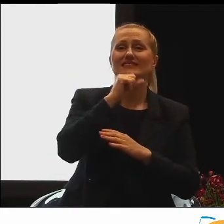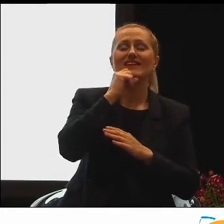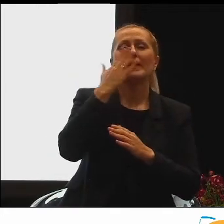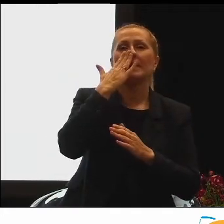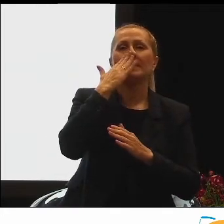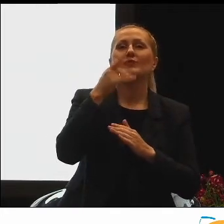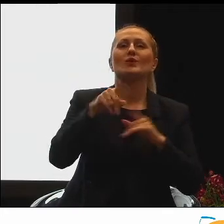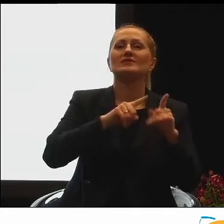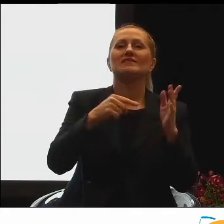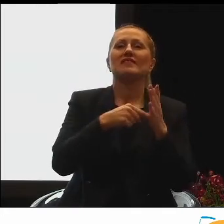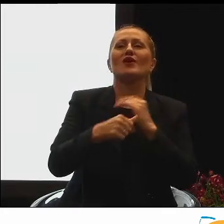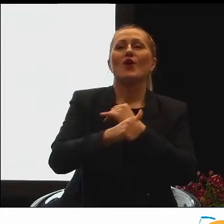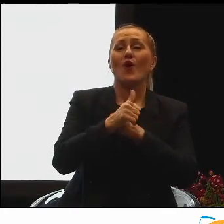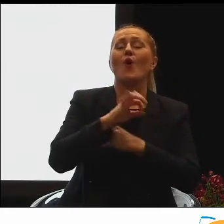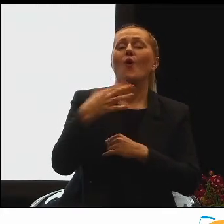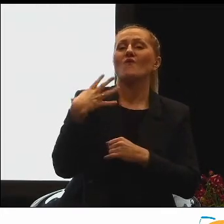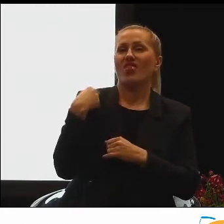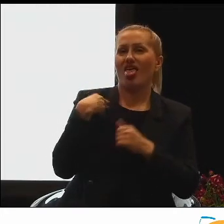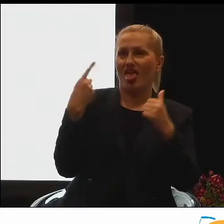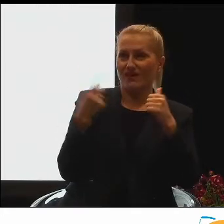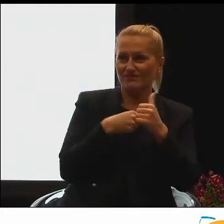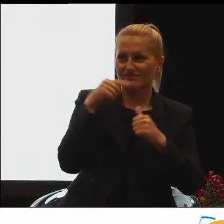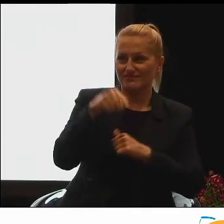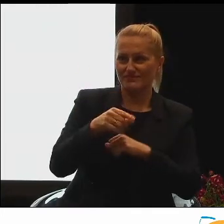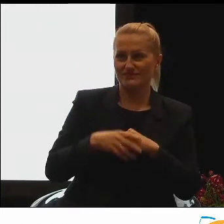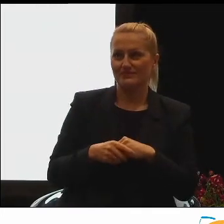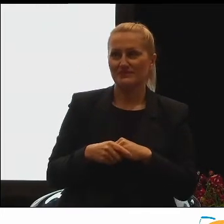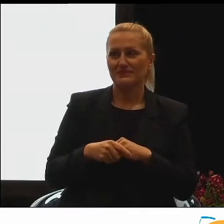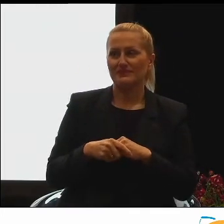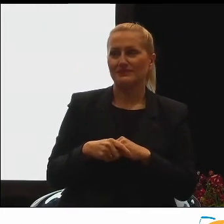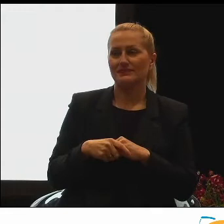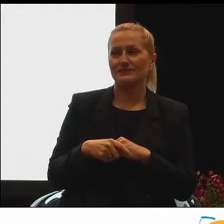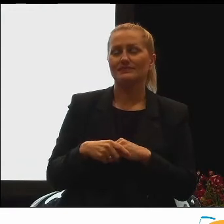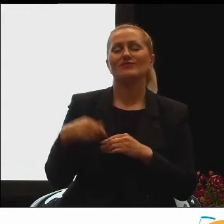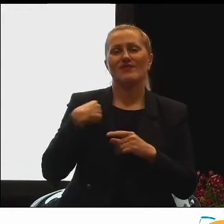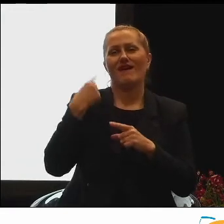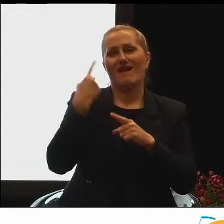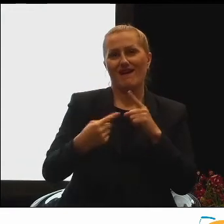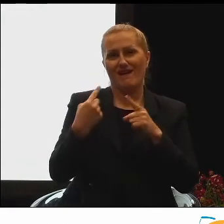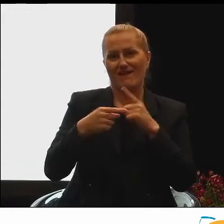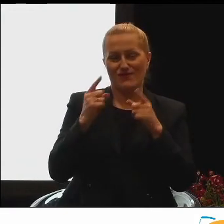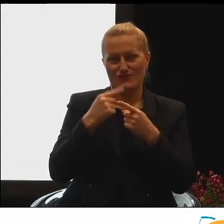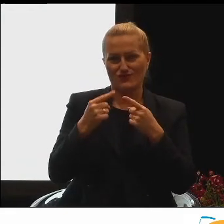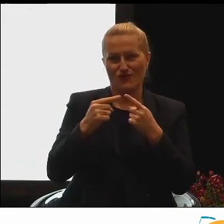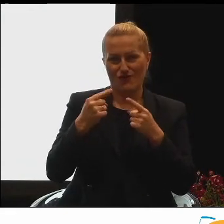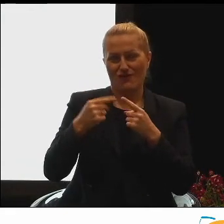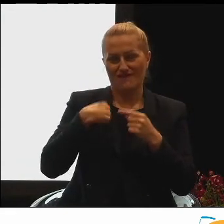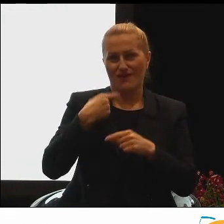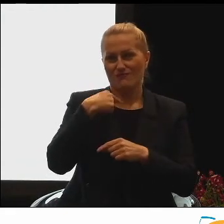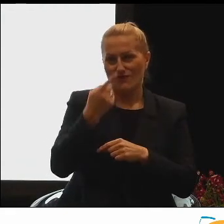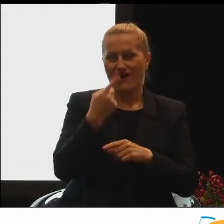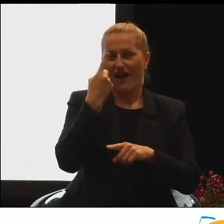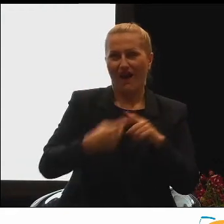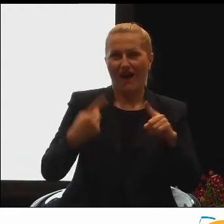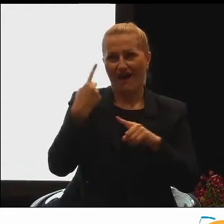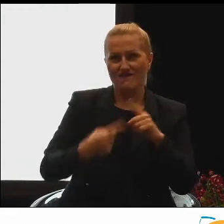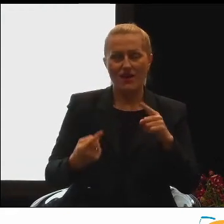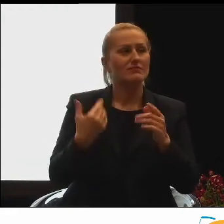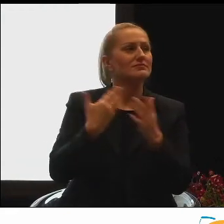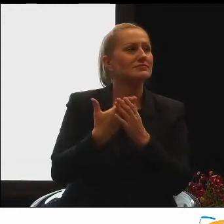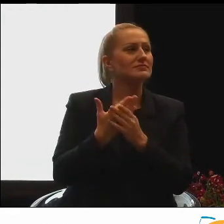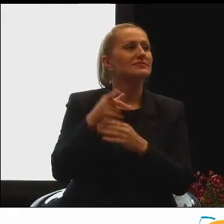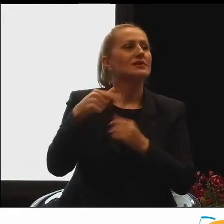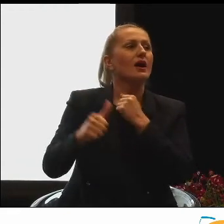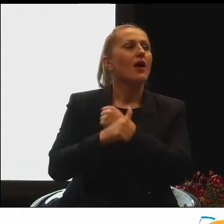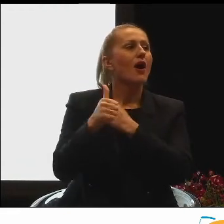omen, omen, wiek, można by było powiedzieć. Mówię tutaj trochę żartobliwie, ale chodź mi tu z jednej strony